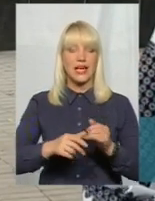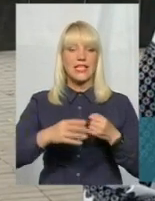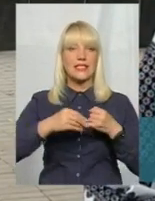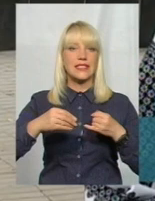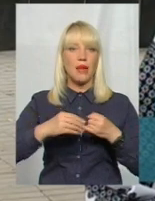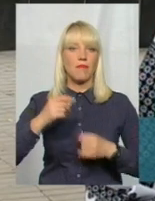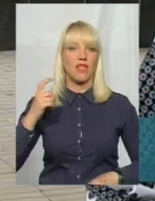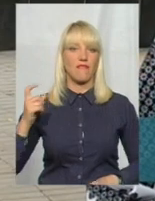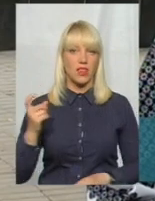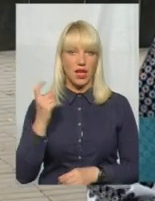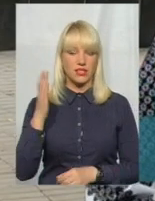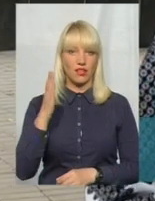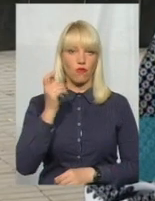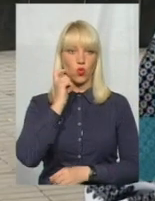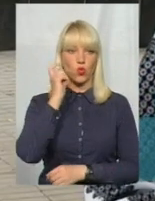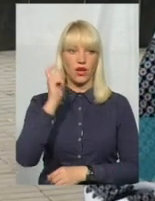в Україні.